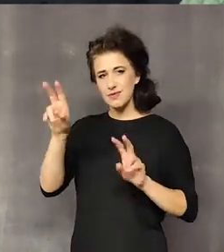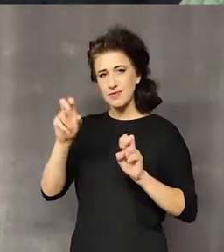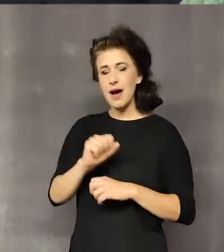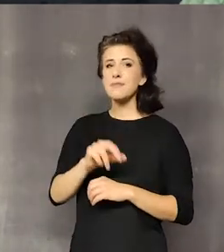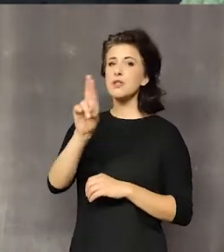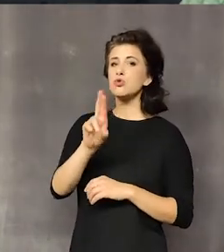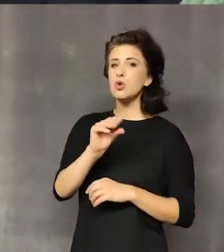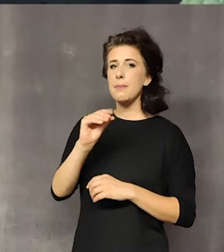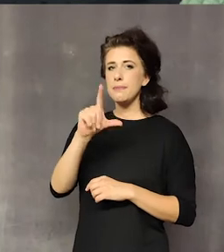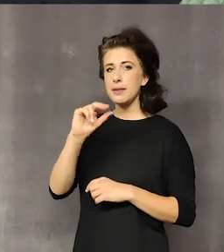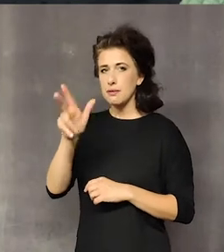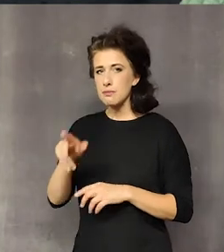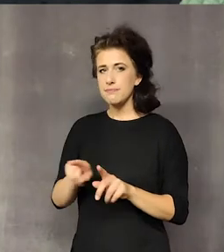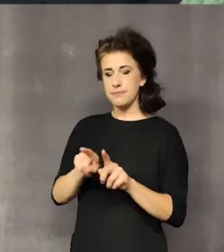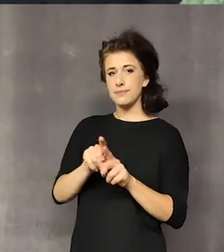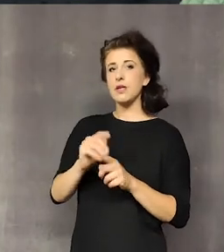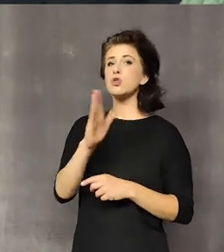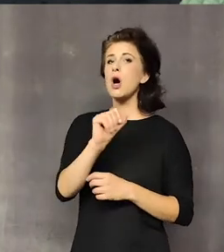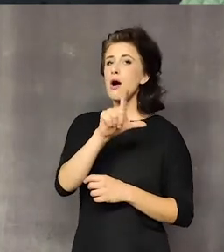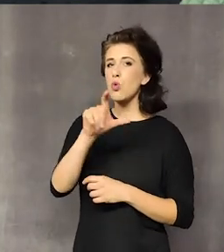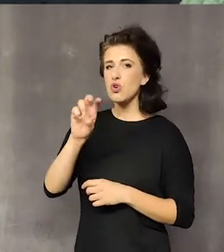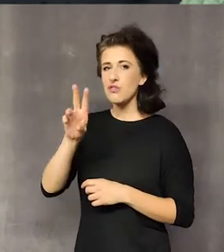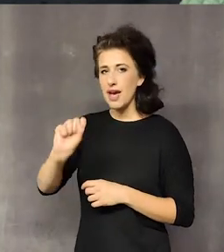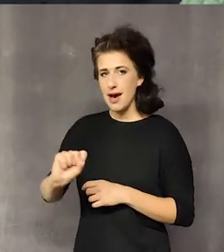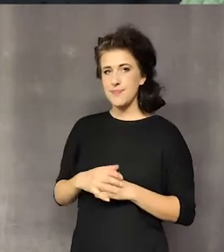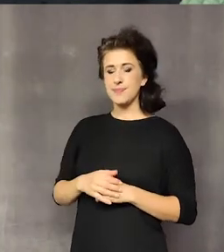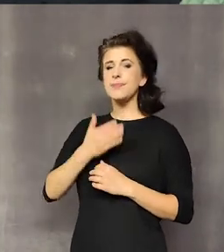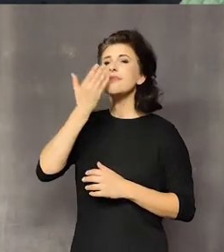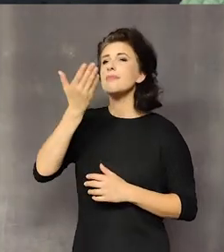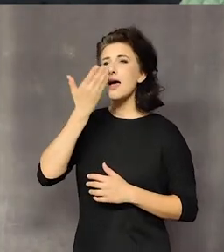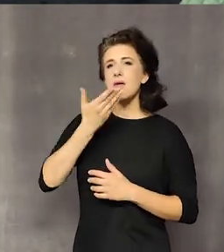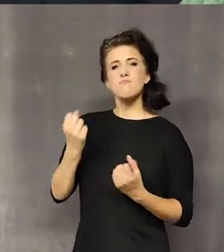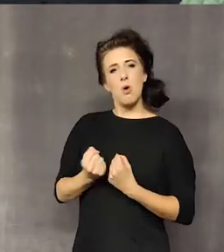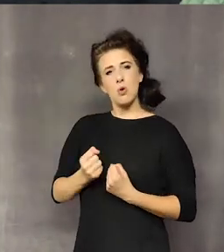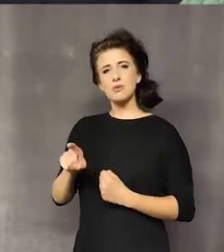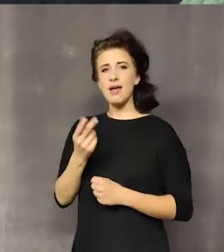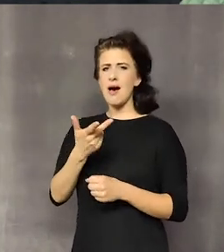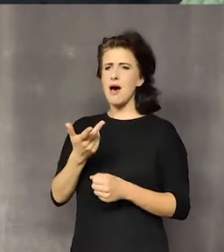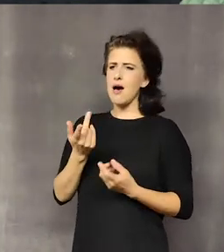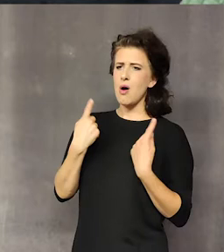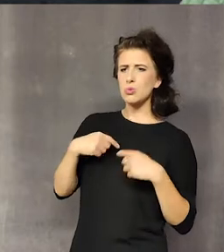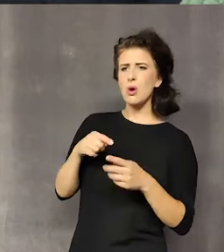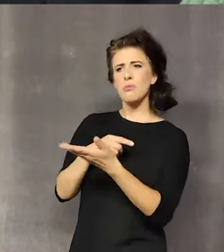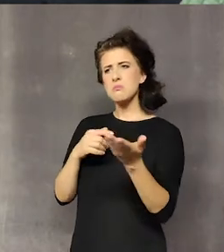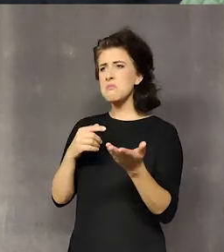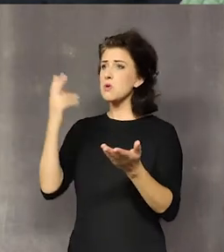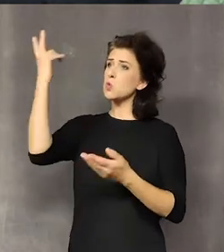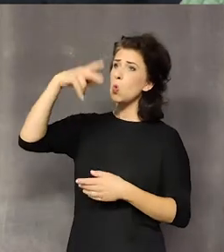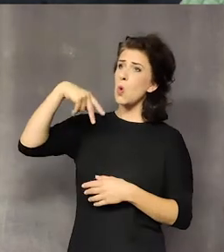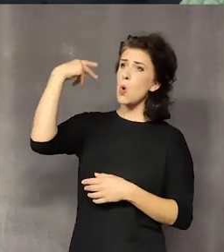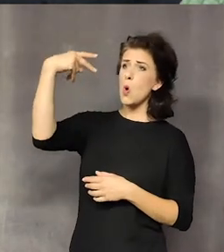Szałwia też, bo szałwia nawet jak jest trochę w cieniu, ona ma taki bardziej intensywny aromat. Chociaż niektórzy mówią, że właśnie ta ze słońca